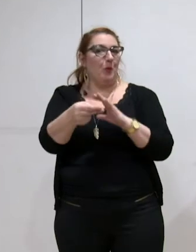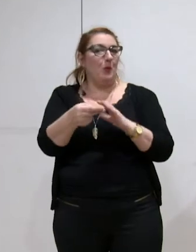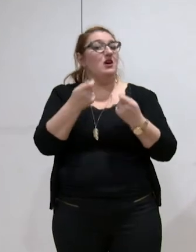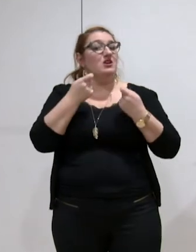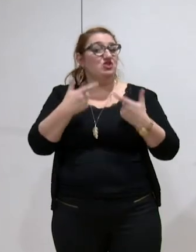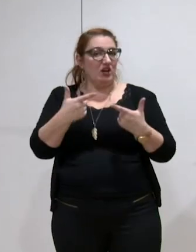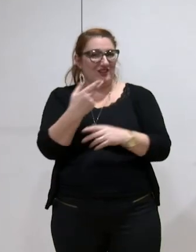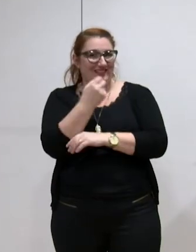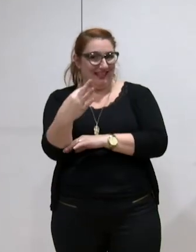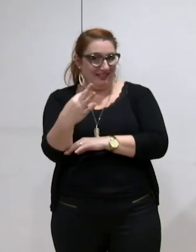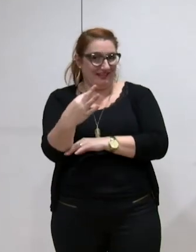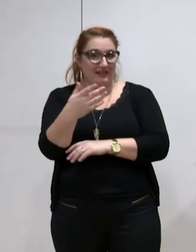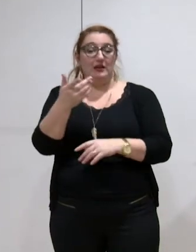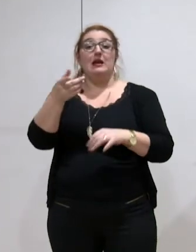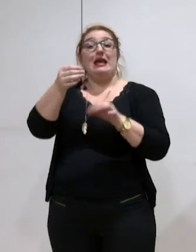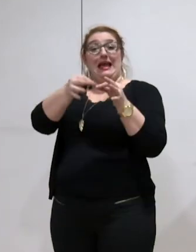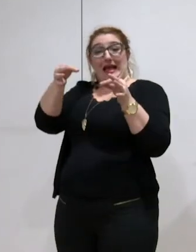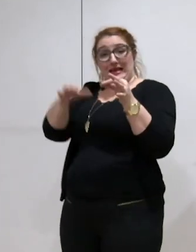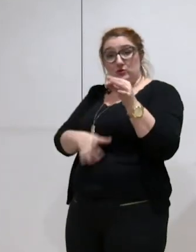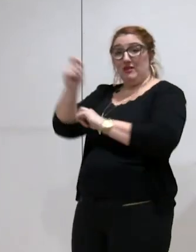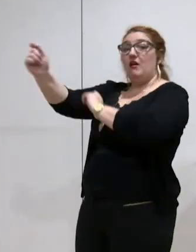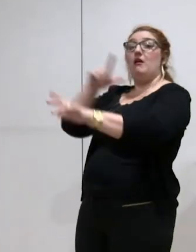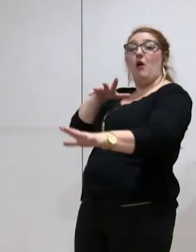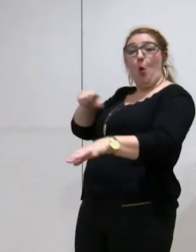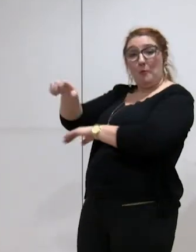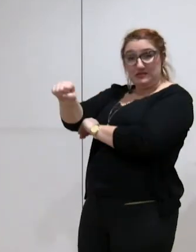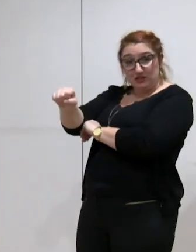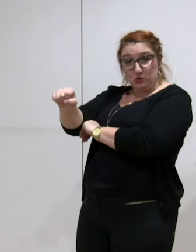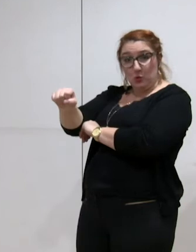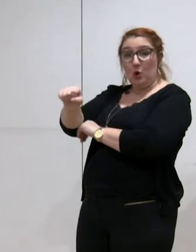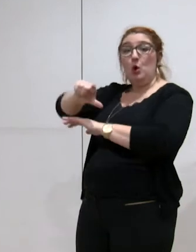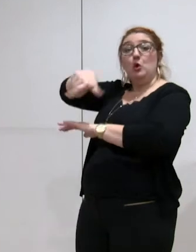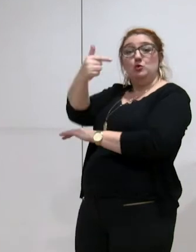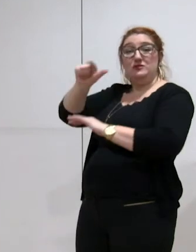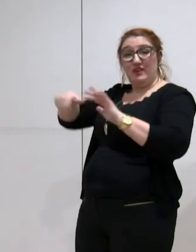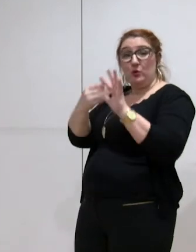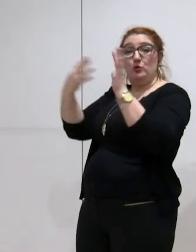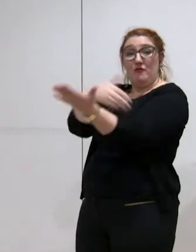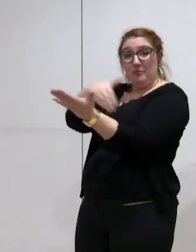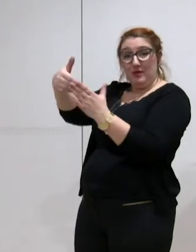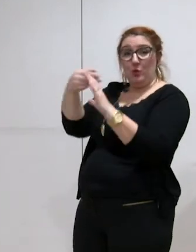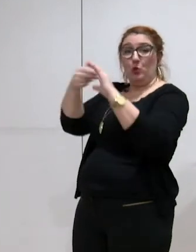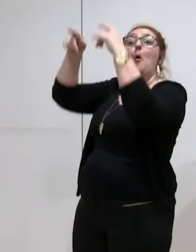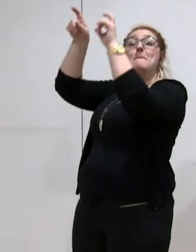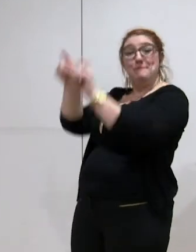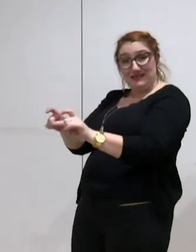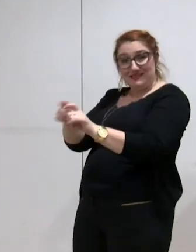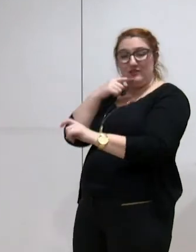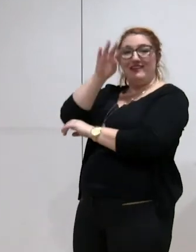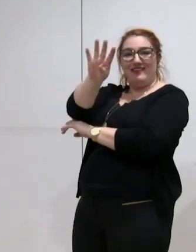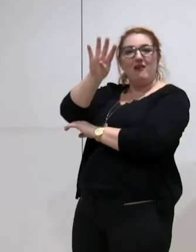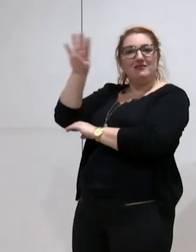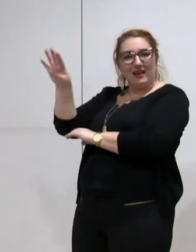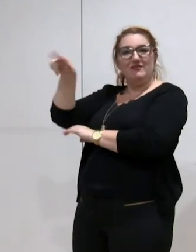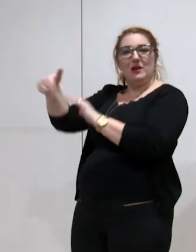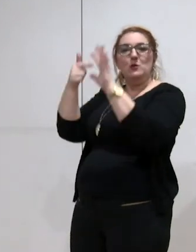aurons une baisse de l'attribution de compensation de 12,9 millions d'euros. Elle passera donc de 44